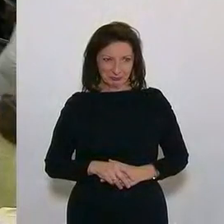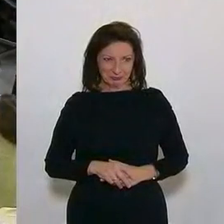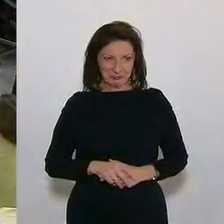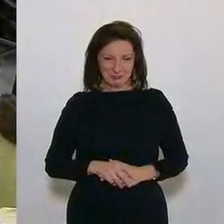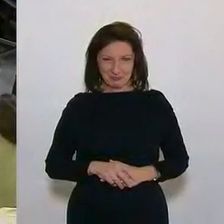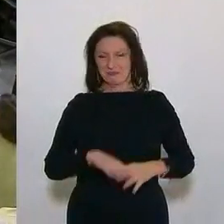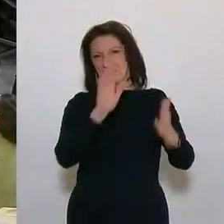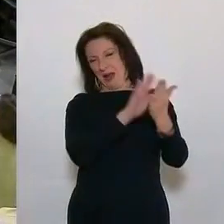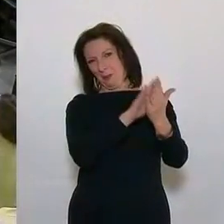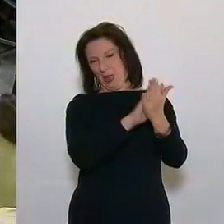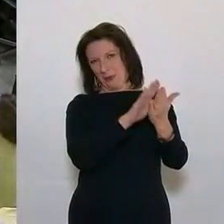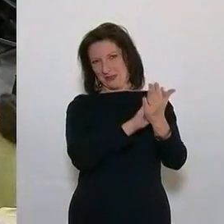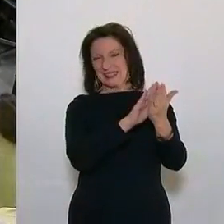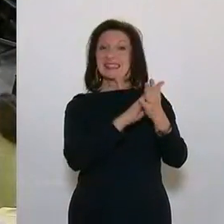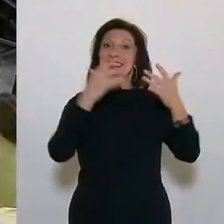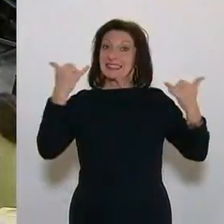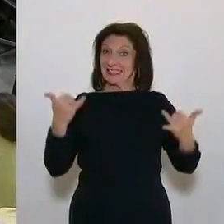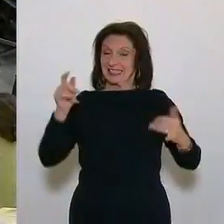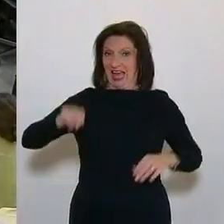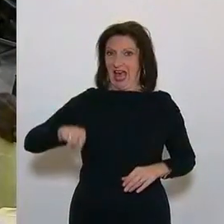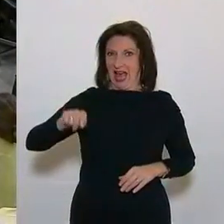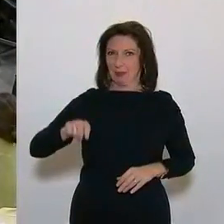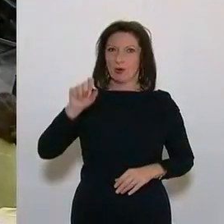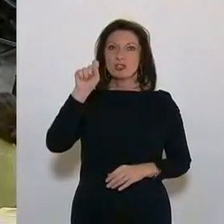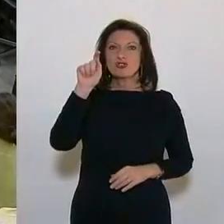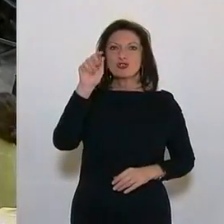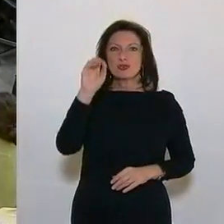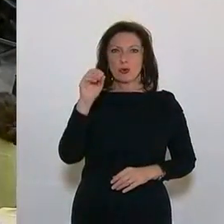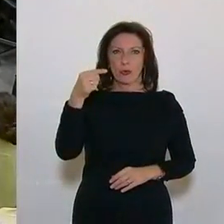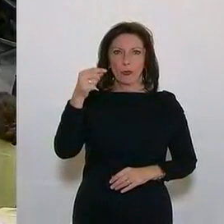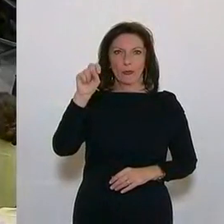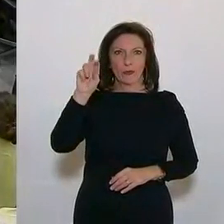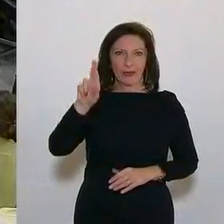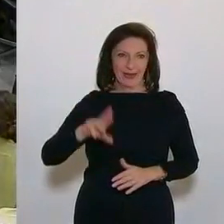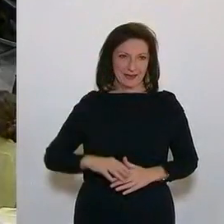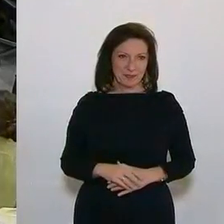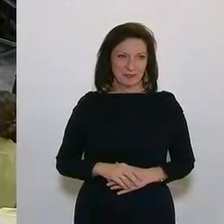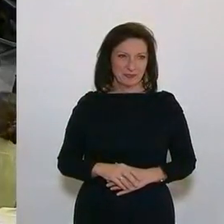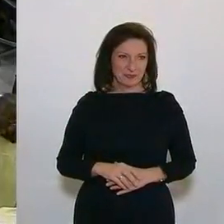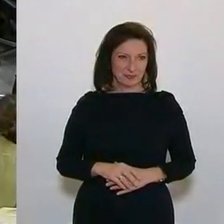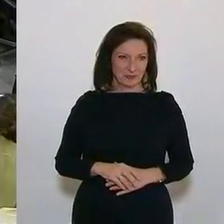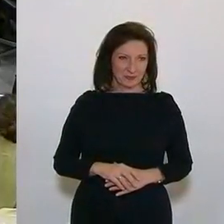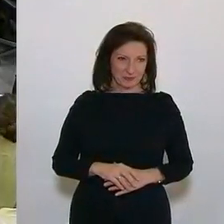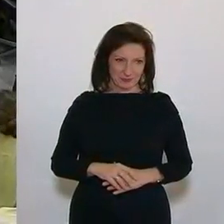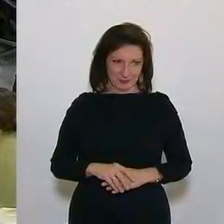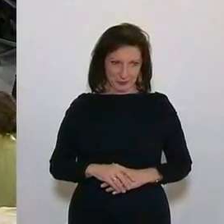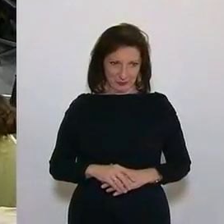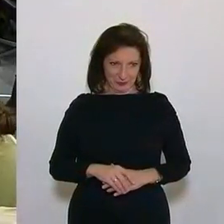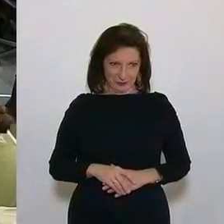Als nächstes kommt Ale Stöger, ehemaliger Sozial- und Arbeitsminister, Gewerkschafter,